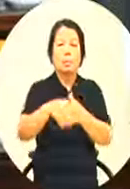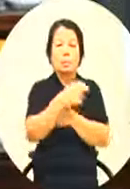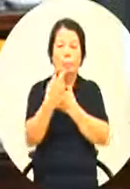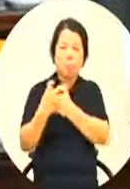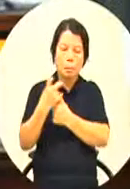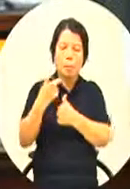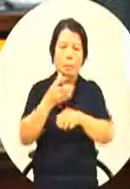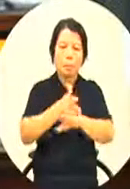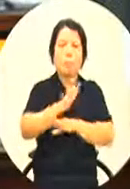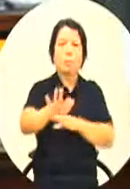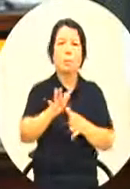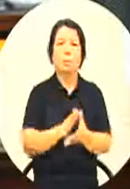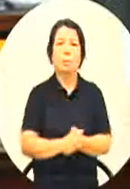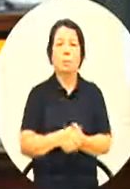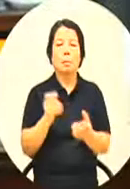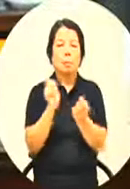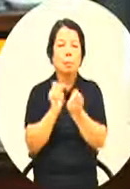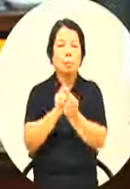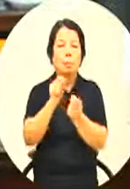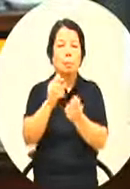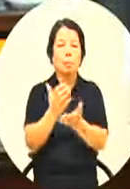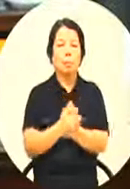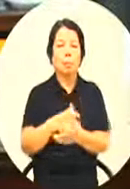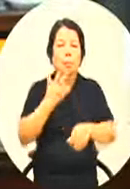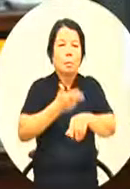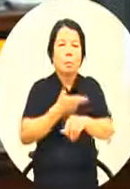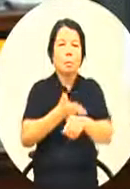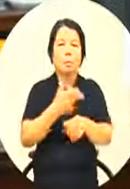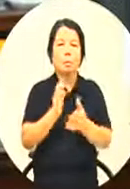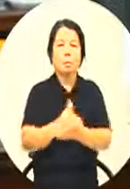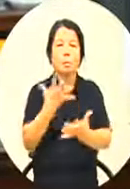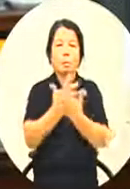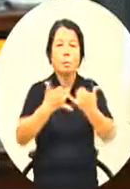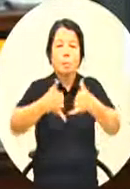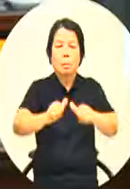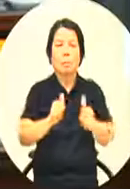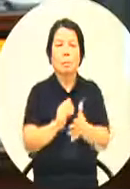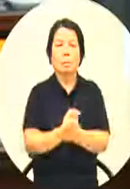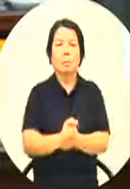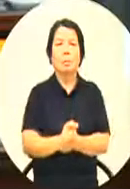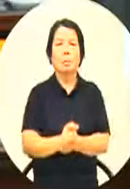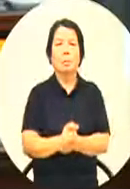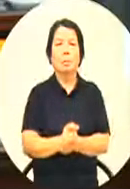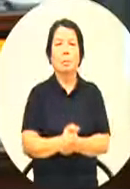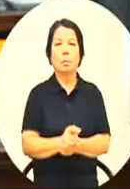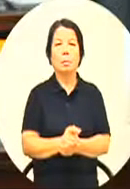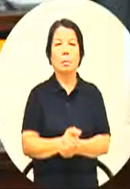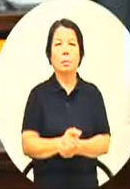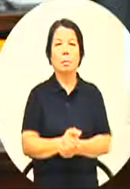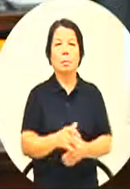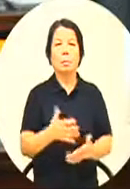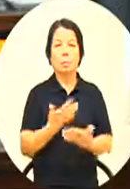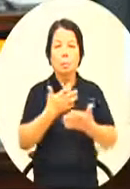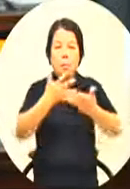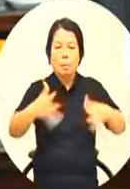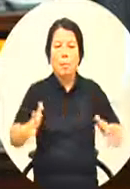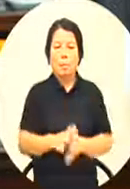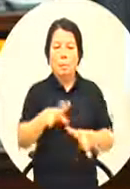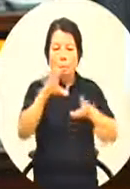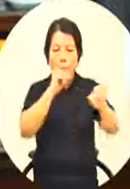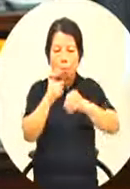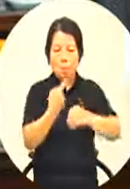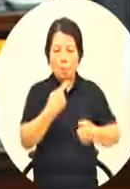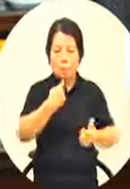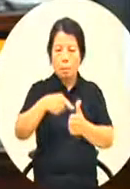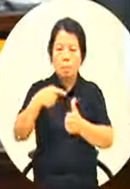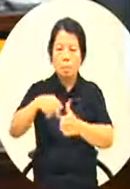那最近刚好又拜所谓的科技的整个网络的发达很多的资源教学内容